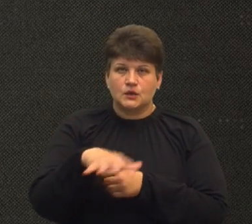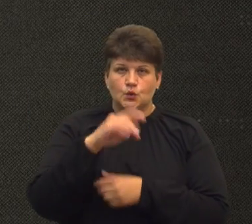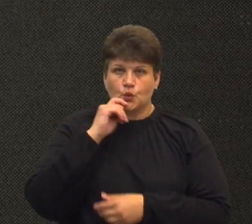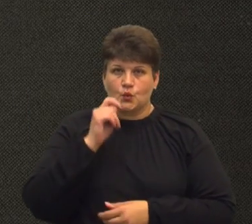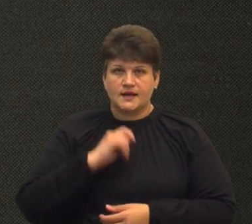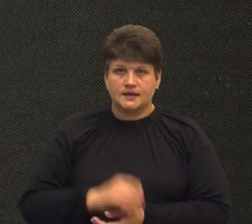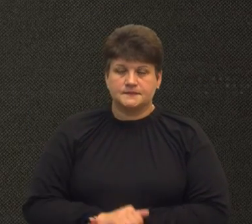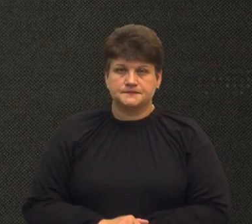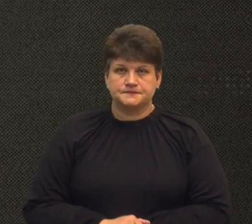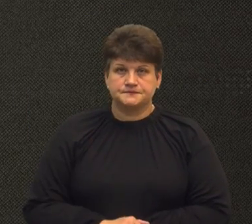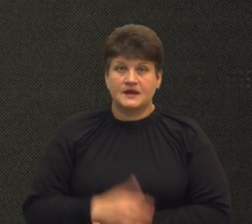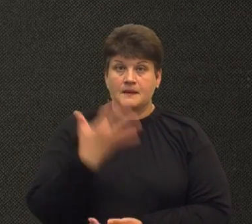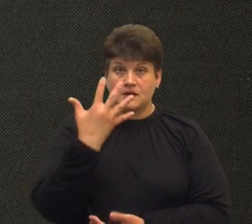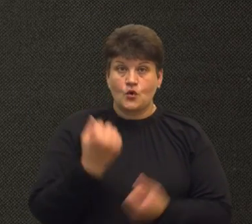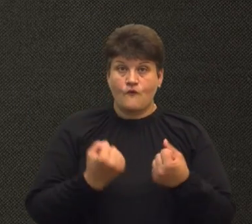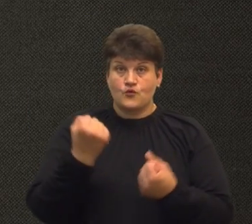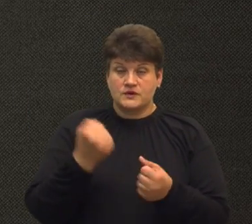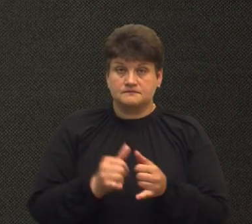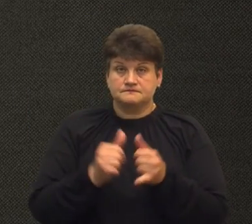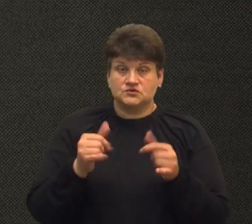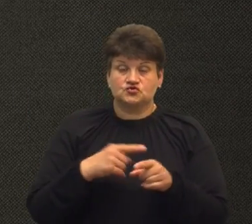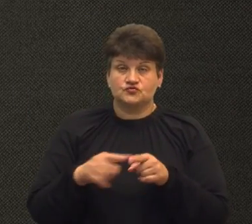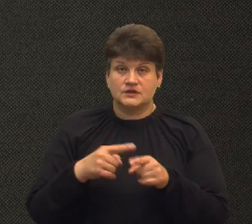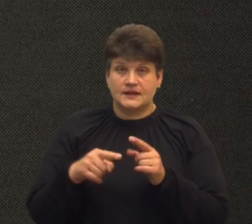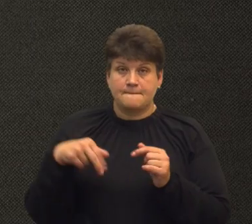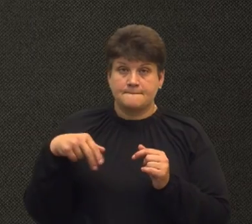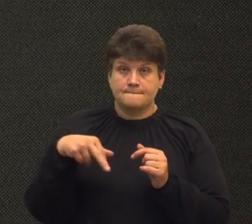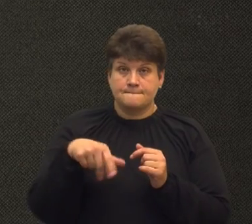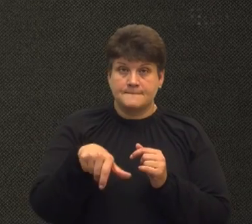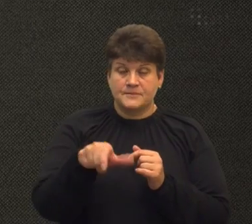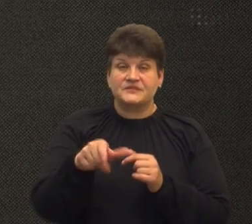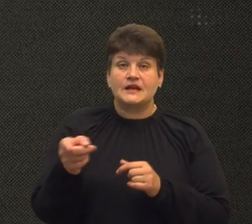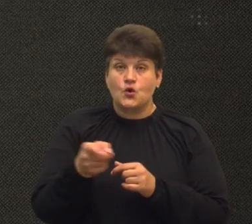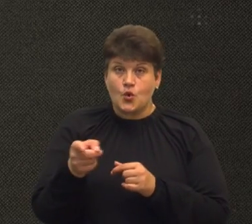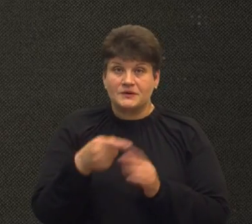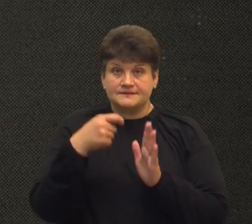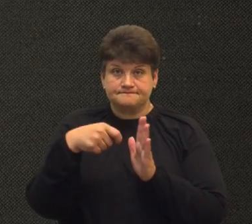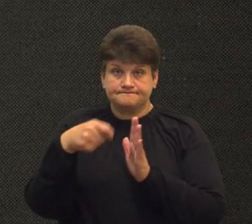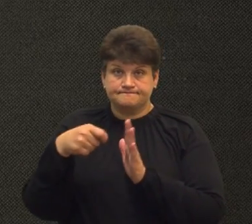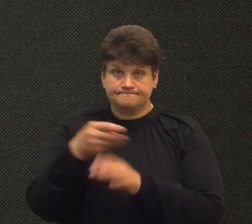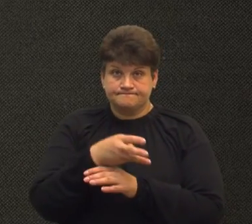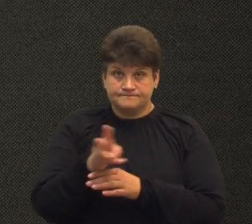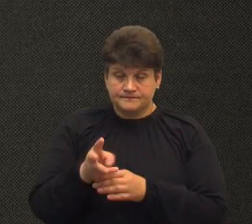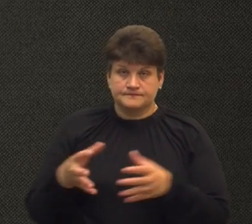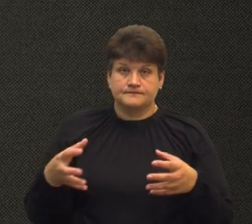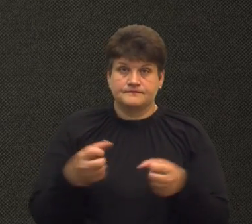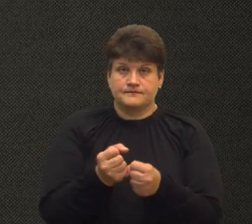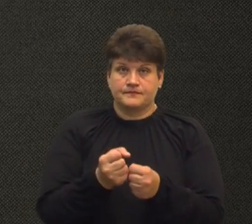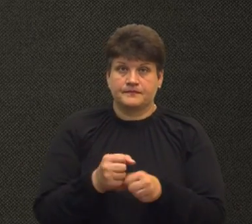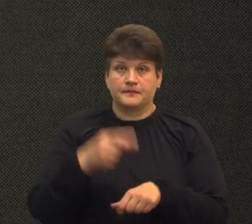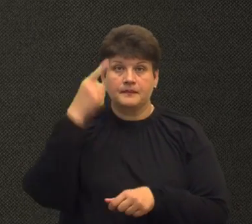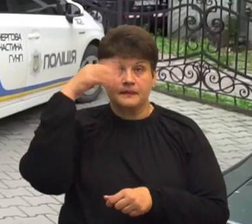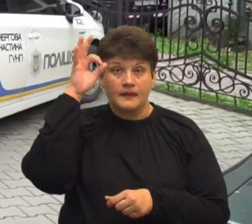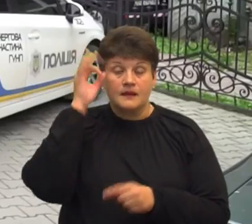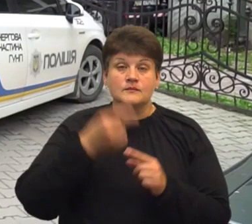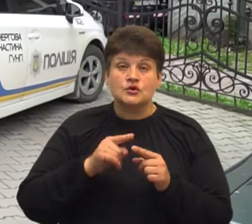П'ятьох водіїв, які перевищували швидкість на пішохідних переходах у Тернополі та знімали це на відео, затримали правоохоронці. Про це